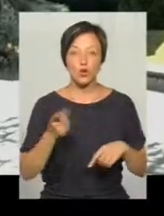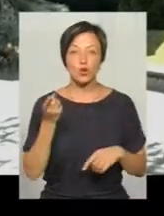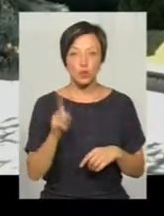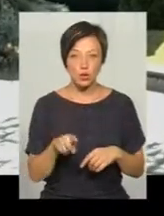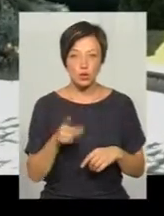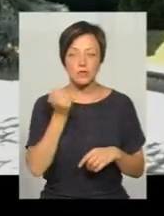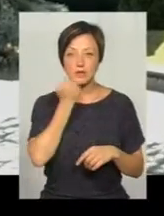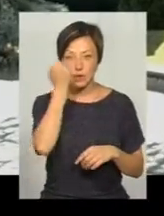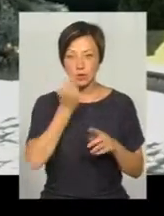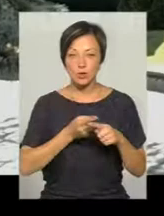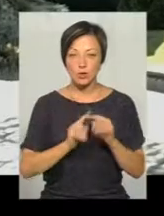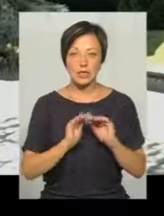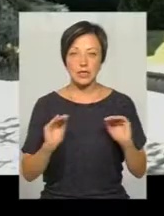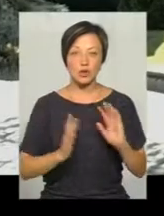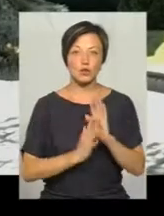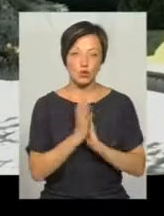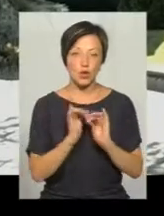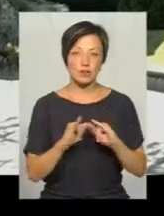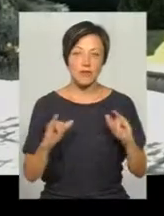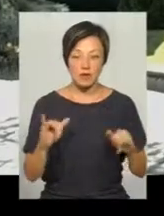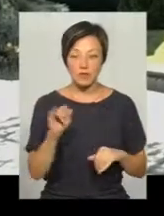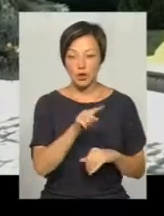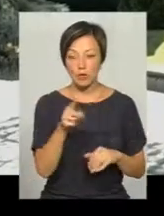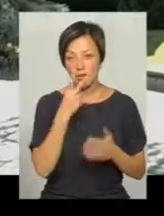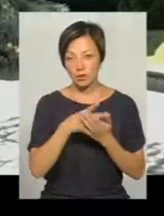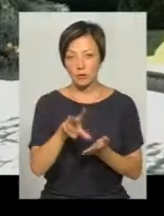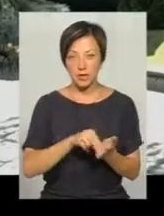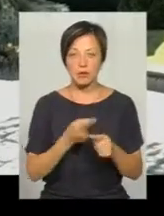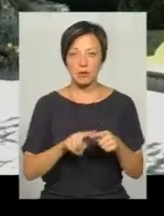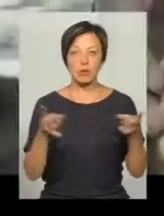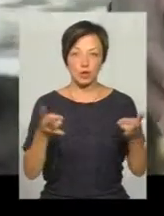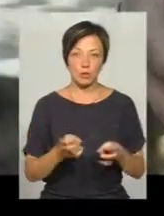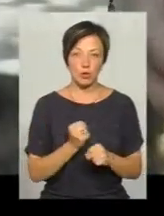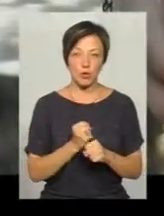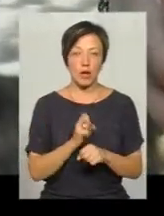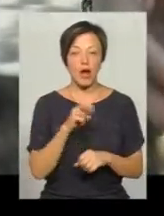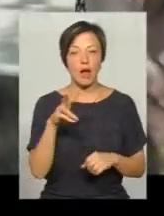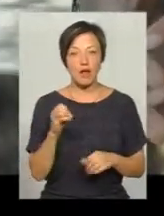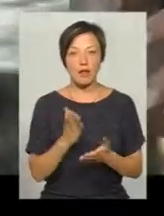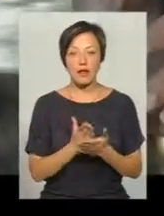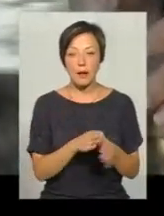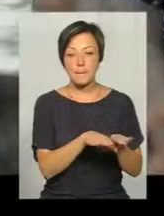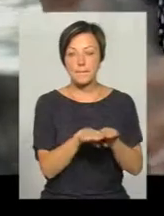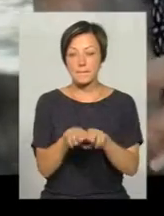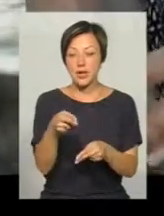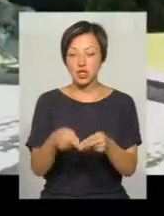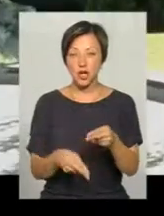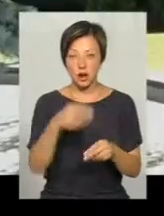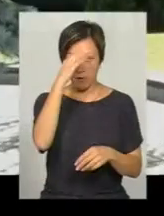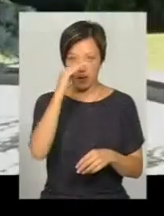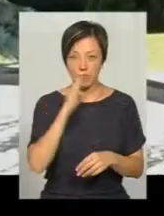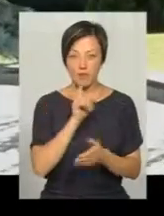завдяки цьому діти ростуть, розвиваються і вони бачать приклад, що це потрібно робити. Але є всьому межа. Батьки повинні